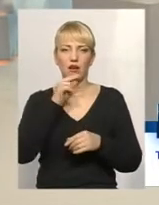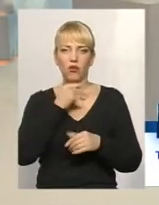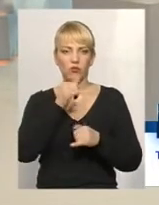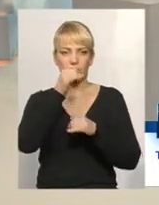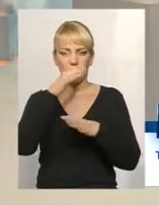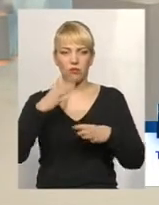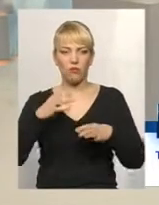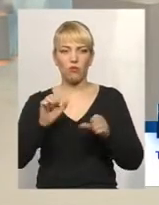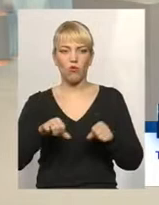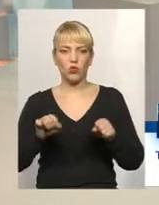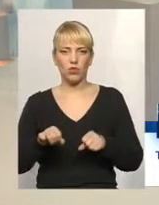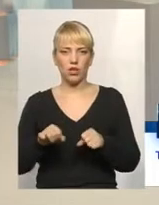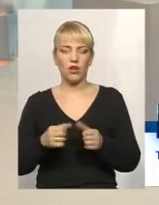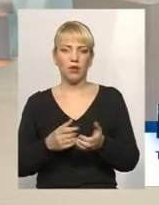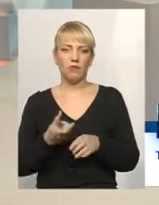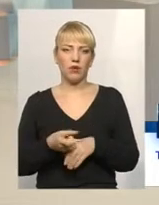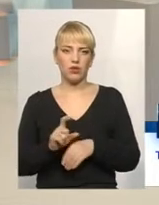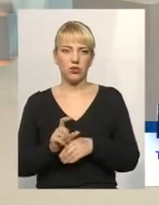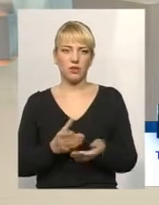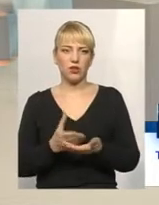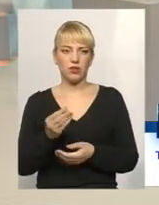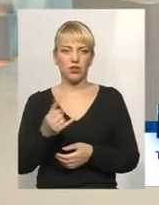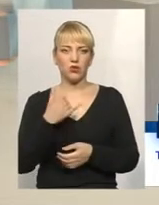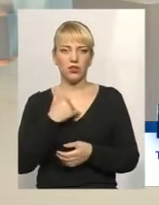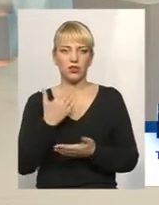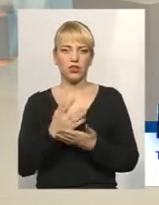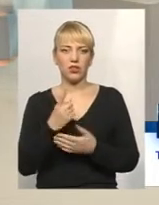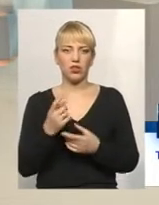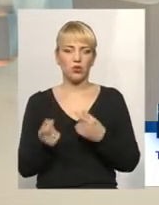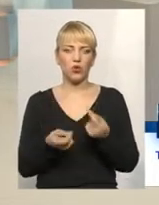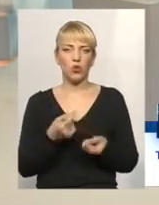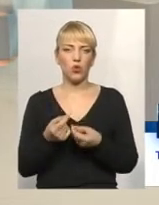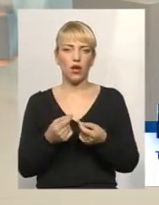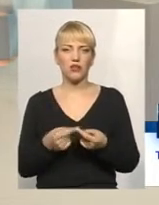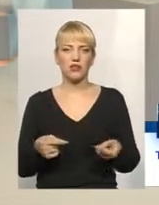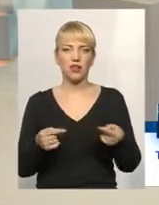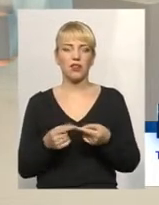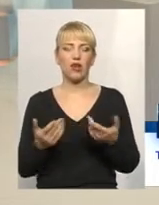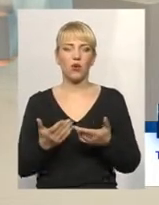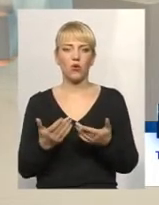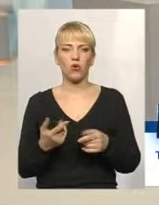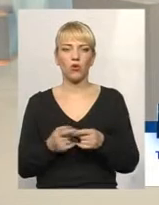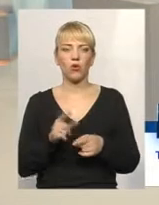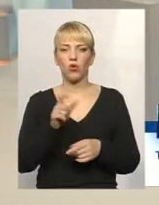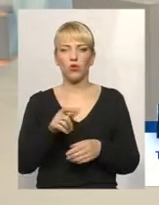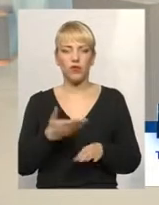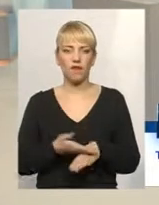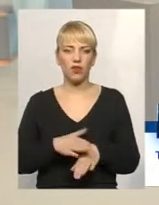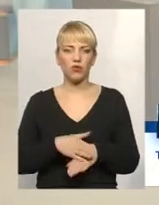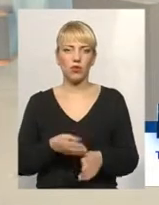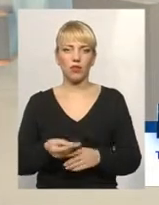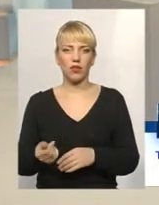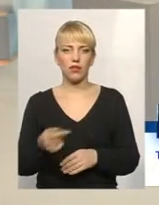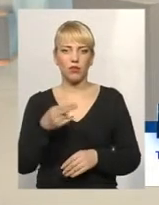спроможні більше платити. Тобто, в нас є ще один нюанс, згідно якого ж, мешканцям дуже важко платити